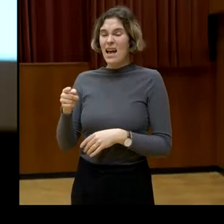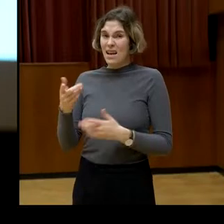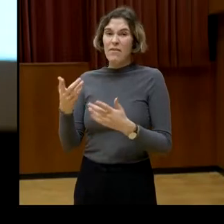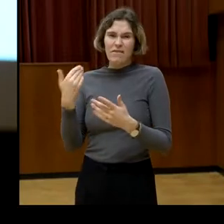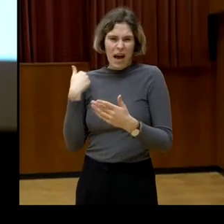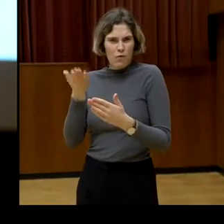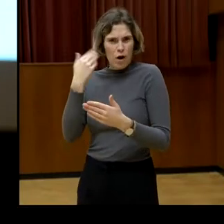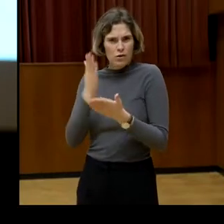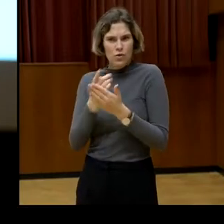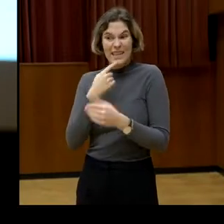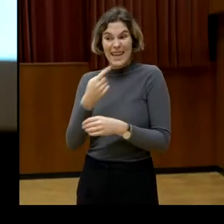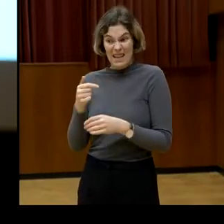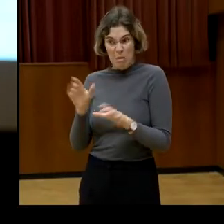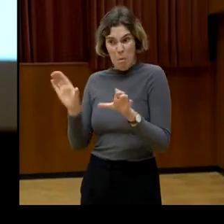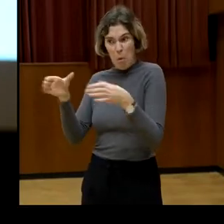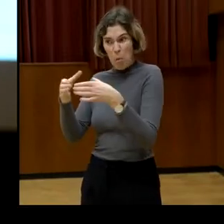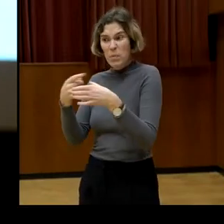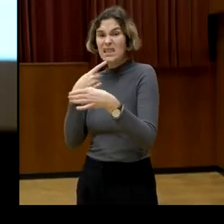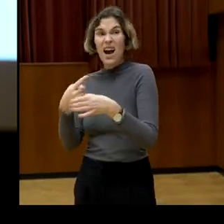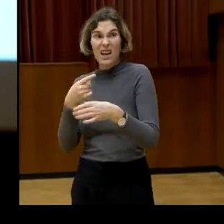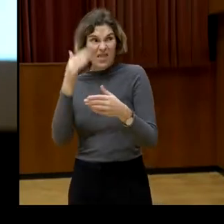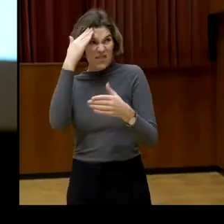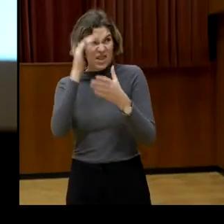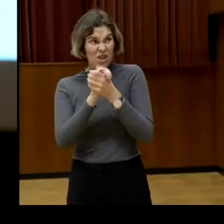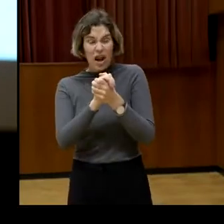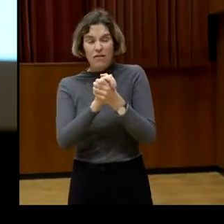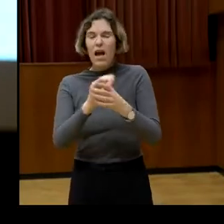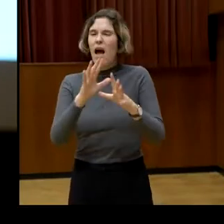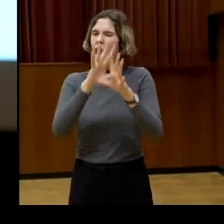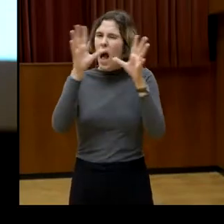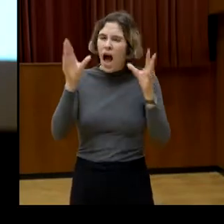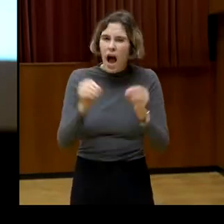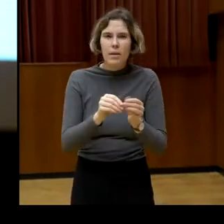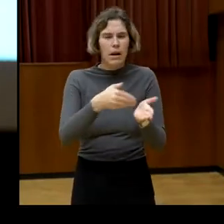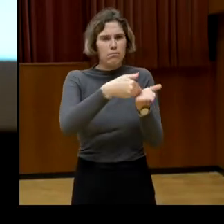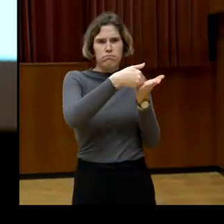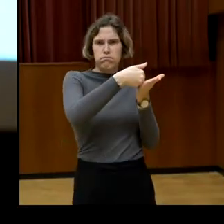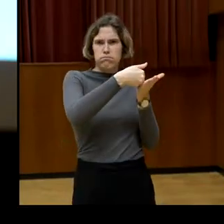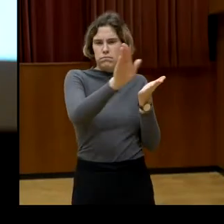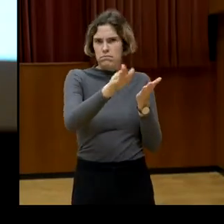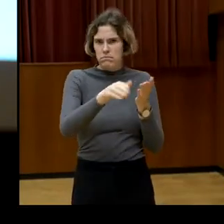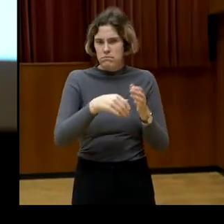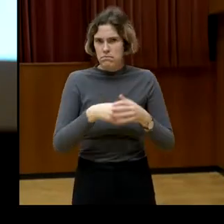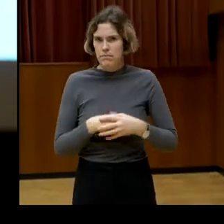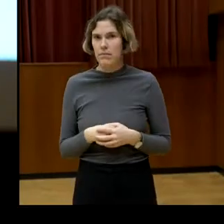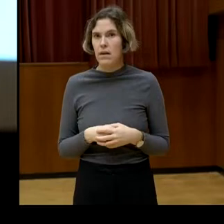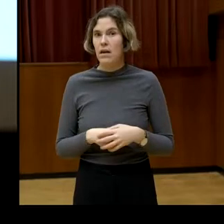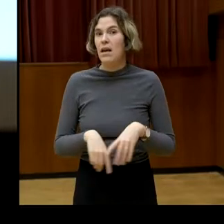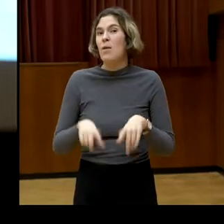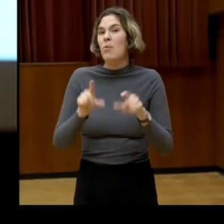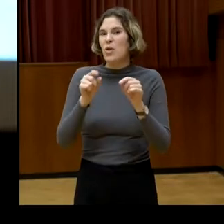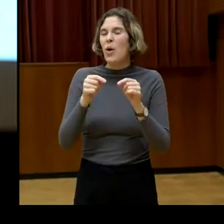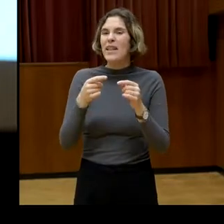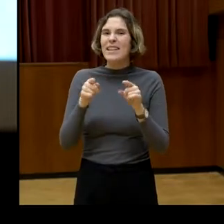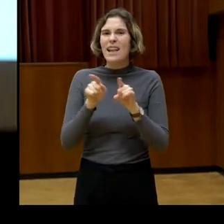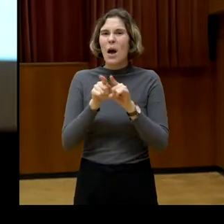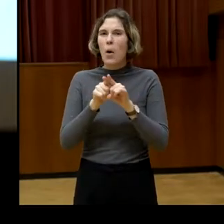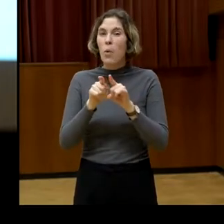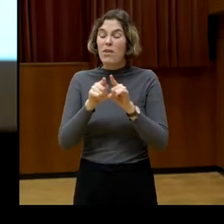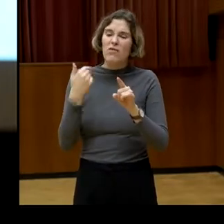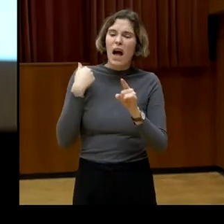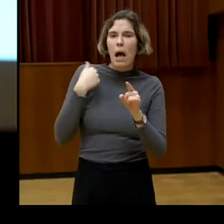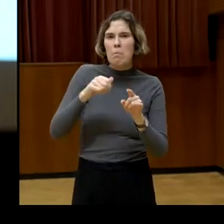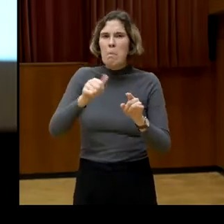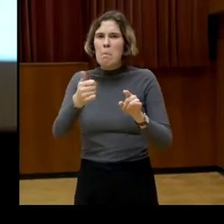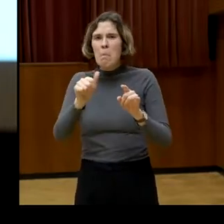systematisch und kategorisch über mehrere Bereiche hinweg ablehnt. Das ist nach der Form, wie wir das gemessen haben, rund 10 Prozent der